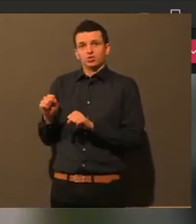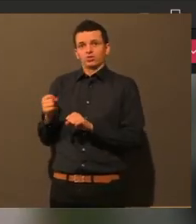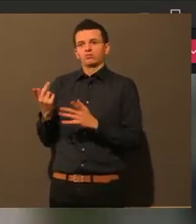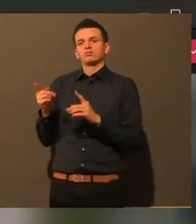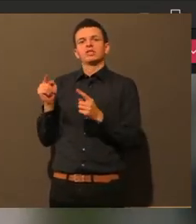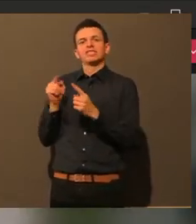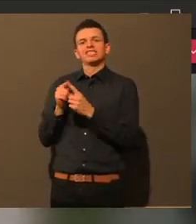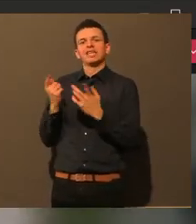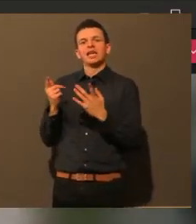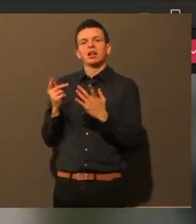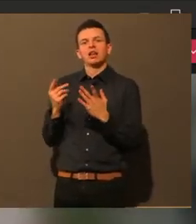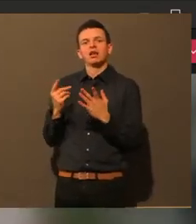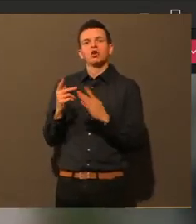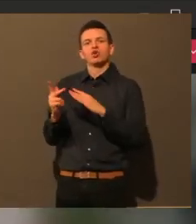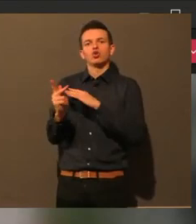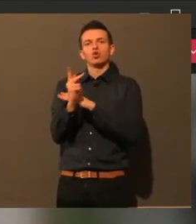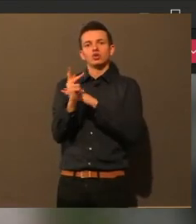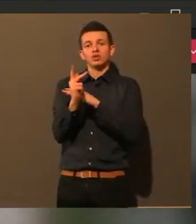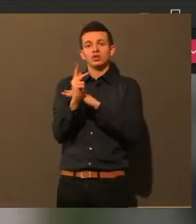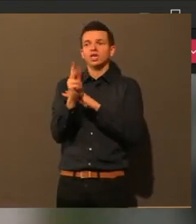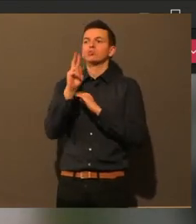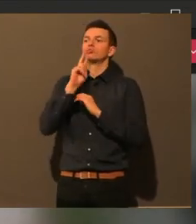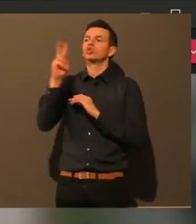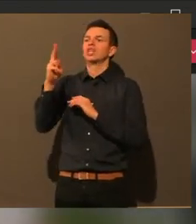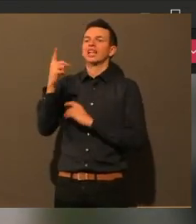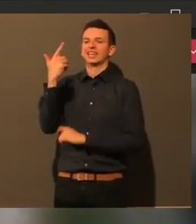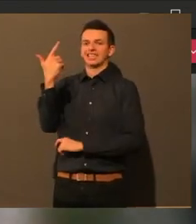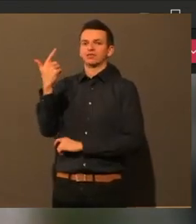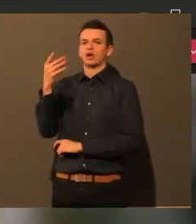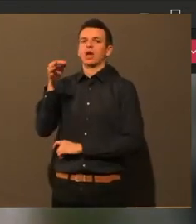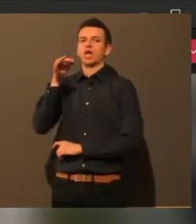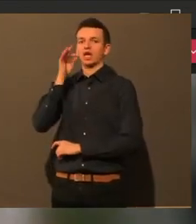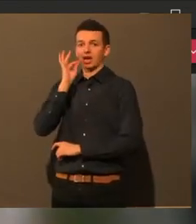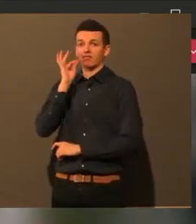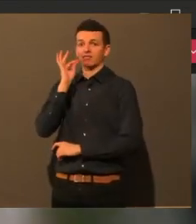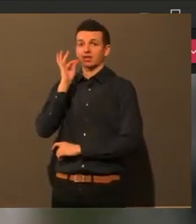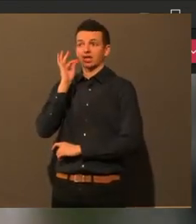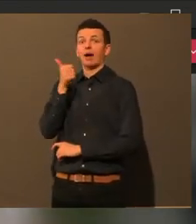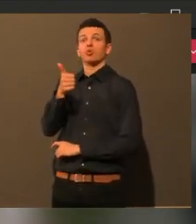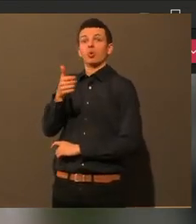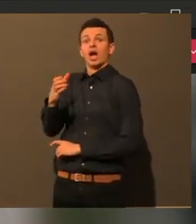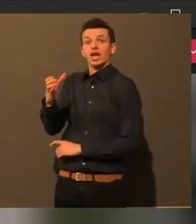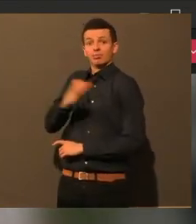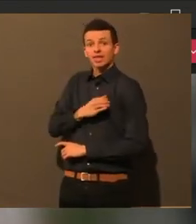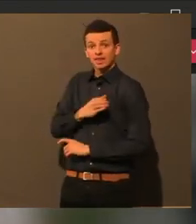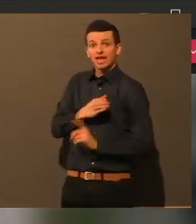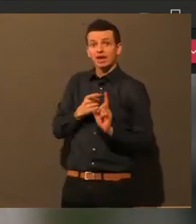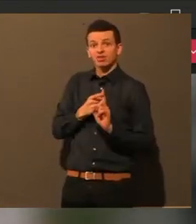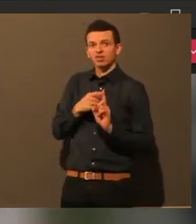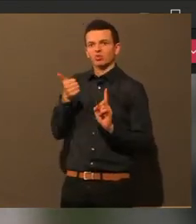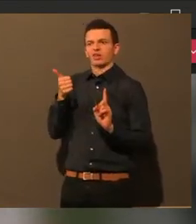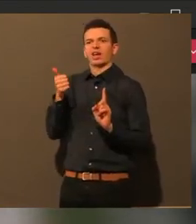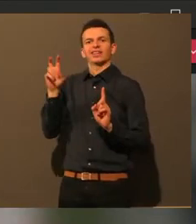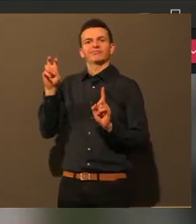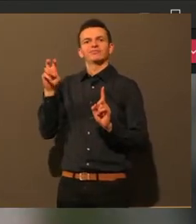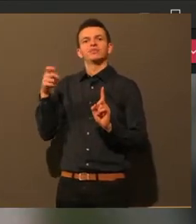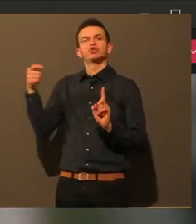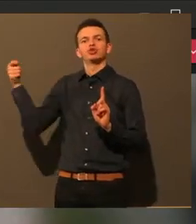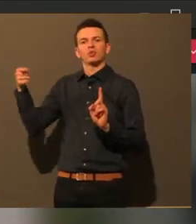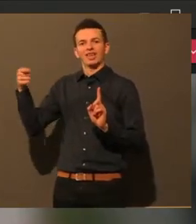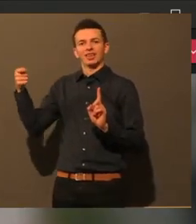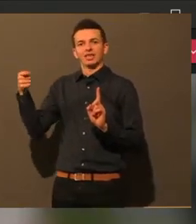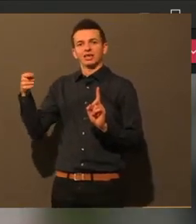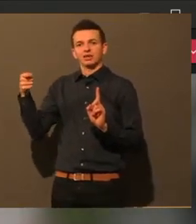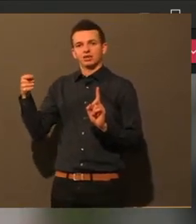bekommen aber nur einen und können den anderen Kaffee dann spenden. Das wird dann notiert von der